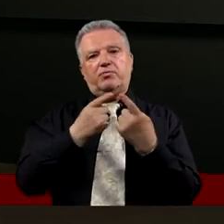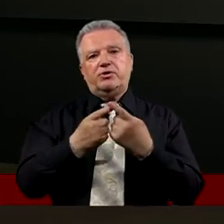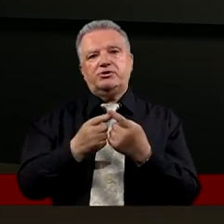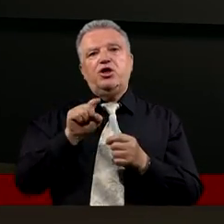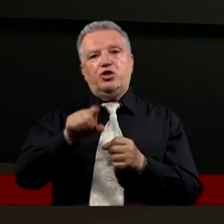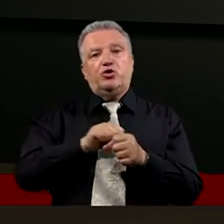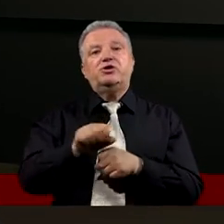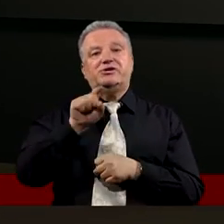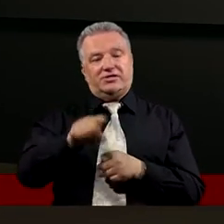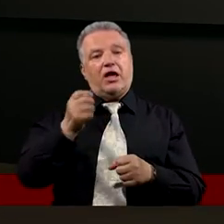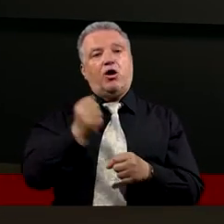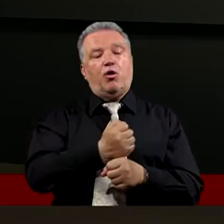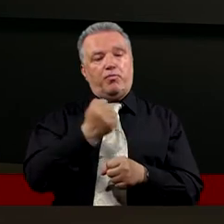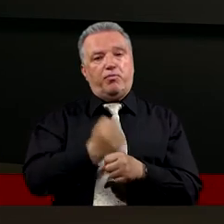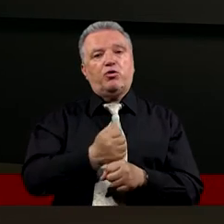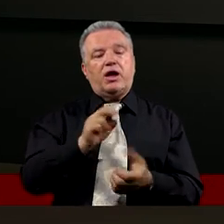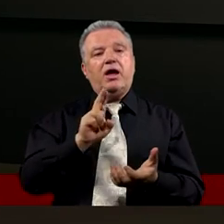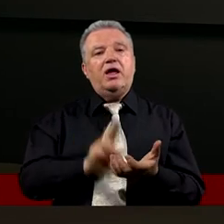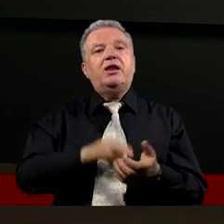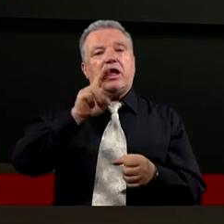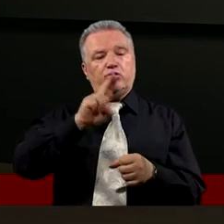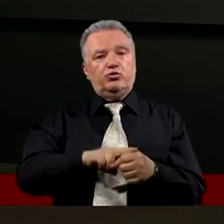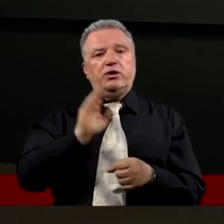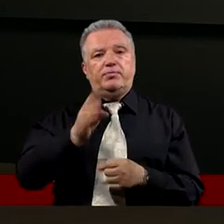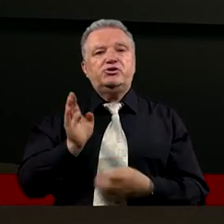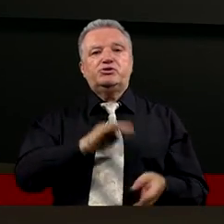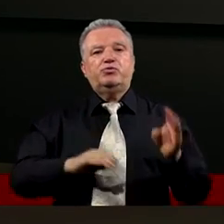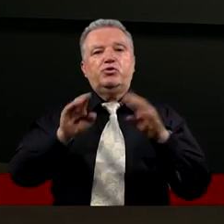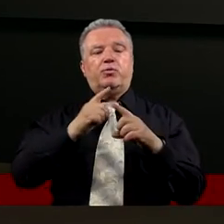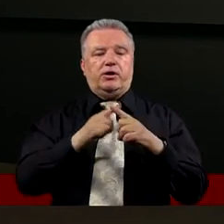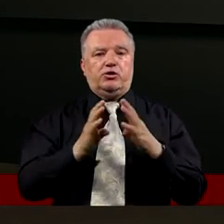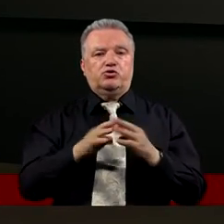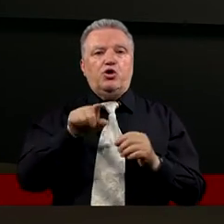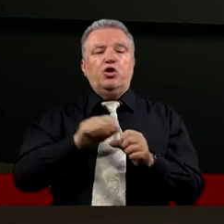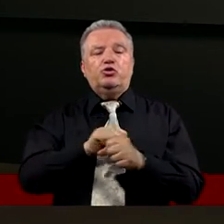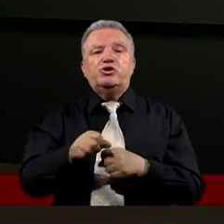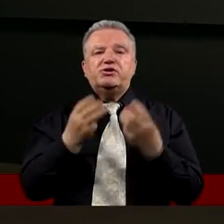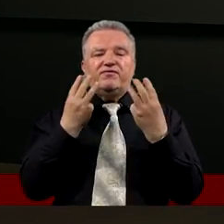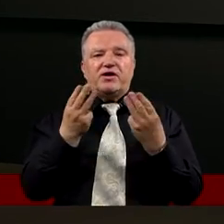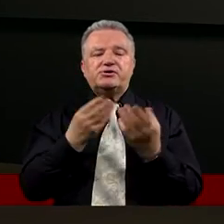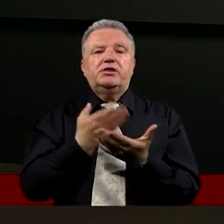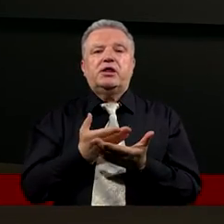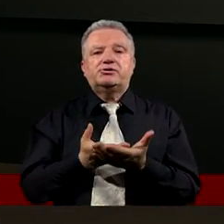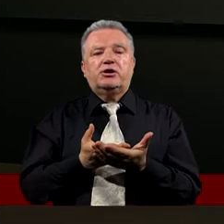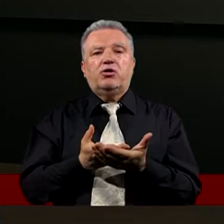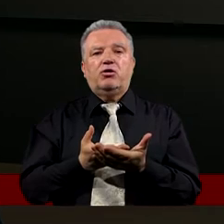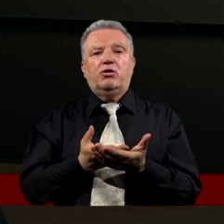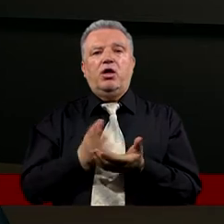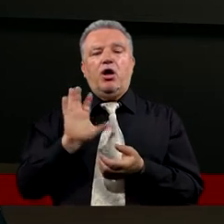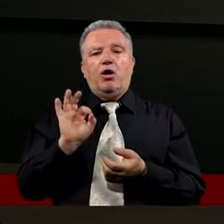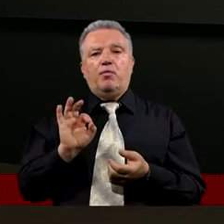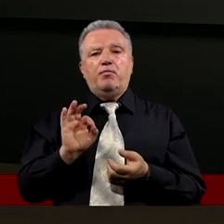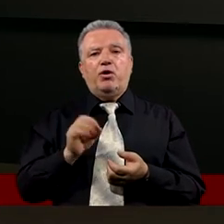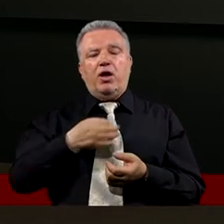powiedział To jest ta opoka Na której zostanie zbudowany Kościół To jest niezwykle ważne Dlaczego? Dlatego,